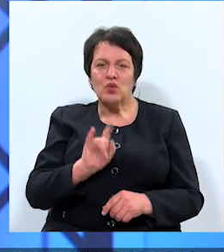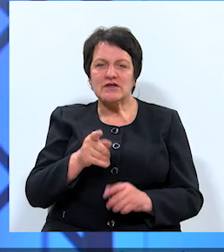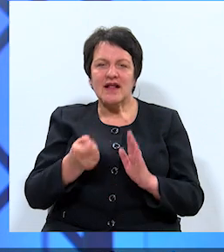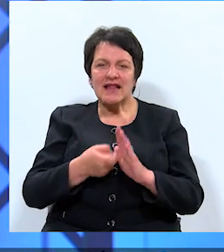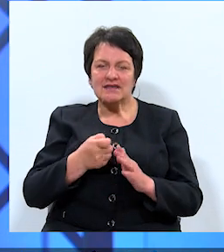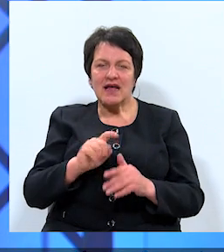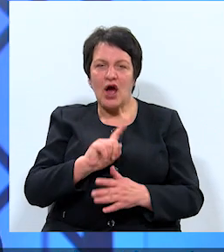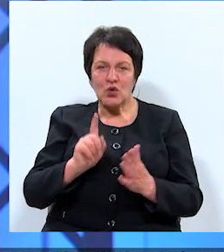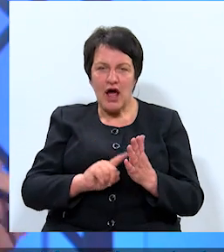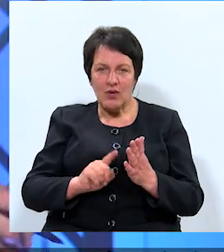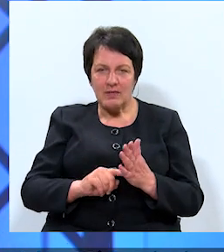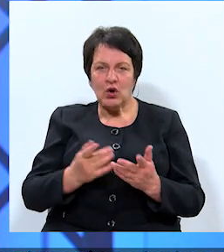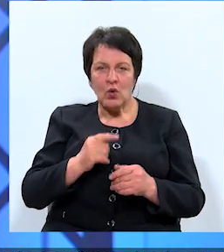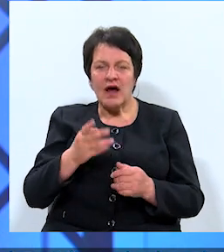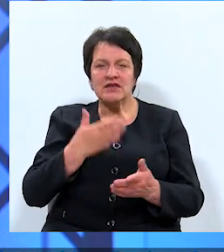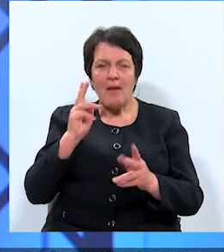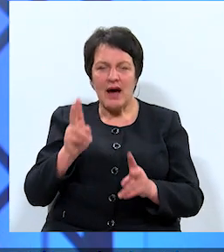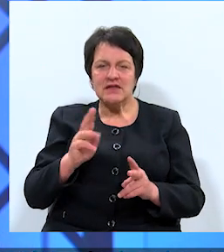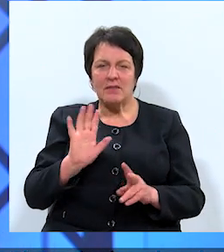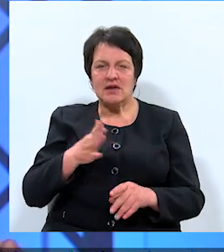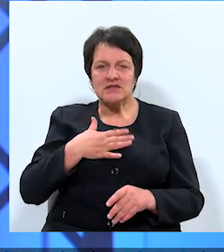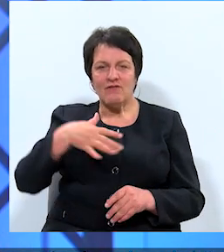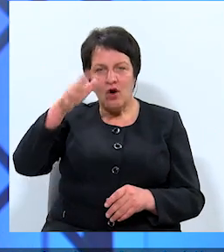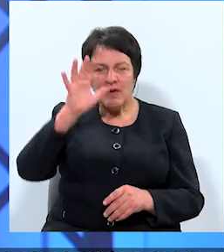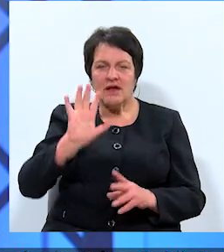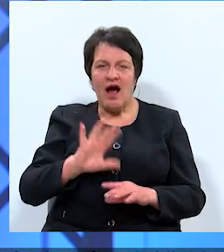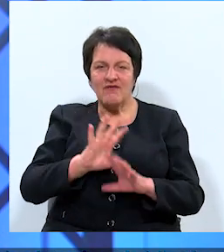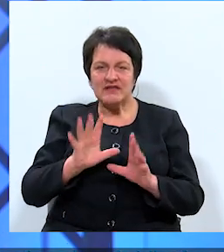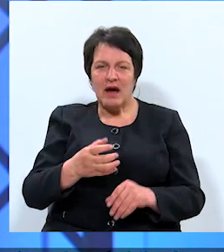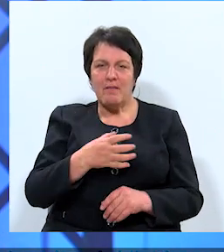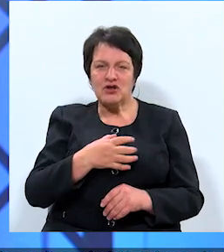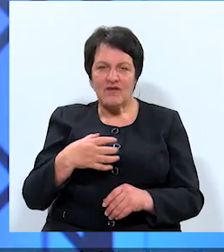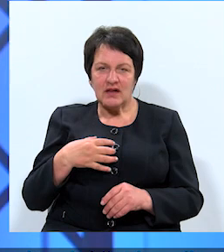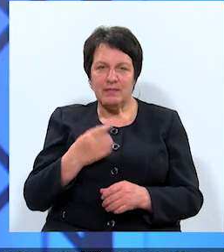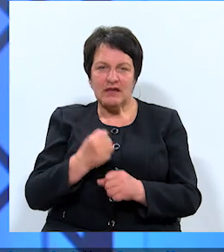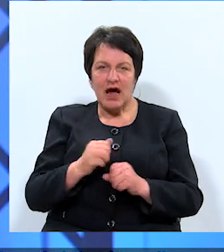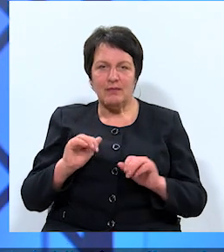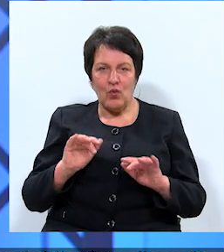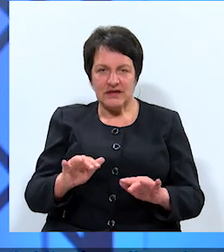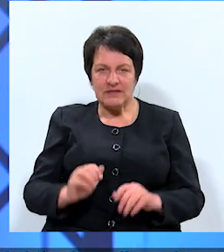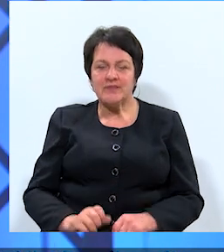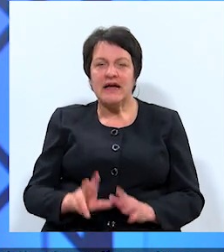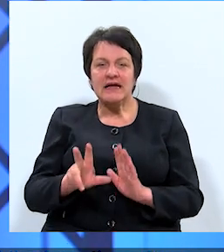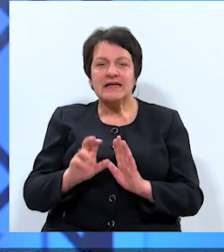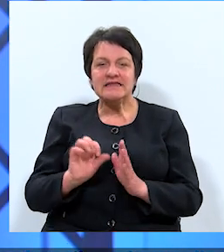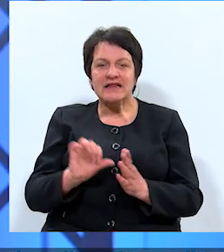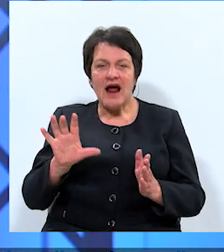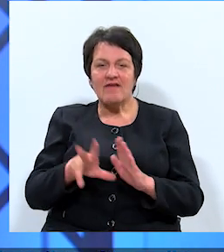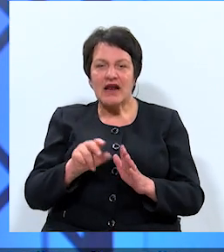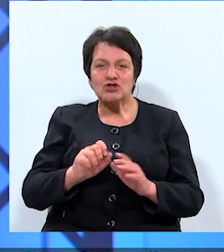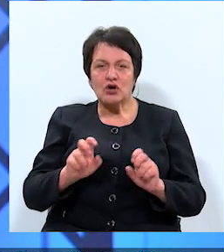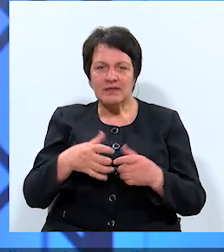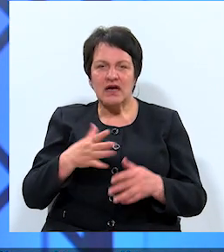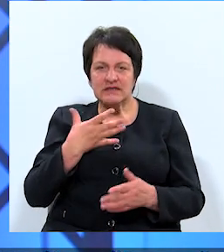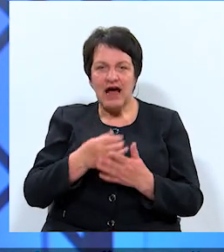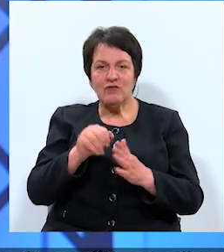jautājumiem, kuros jāpārliecina par savu kompetenci par to, kā tad vispār pašvaldība darbojas. Centrālajā vēlēšana komisijā savu sarakstu